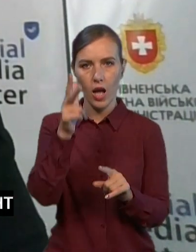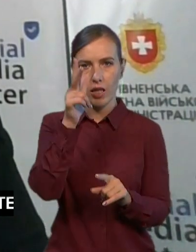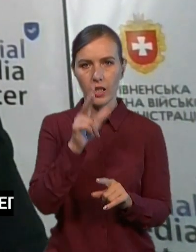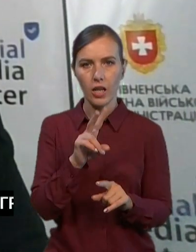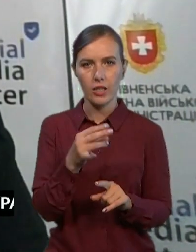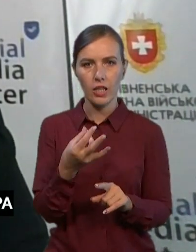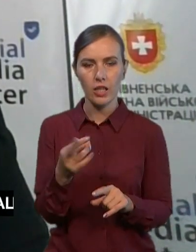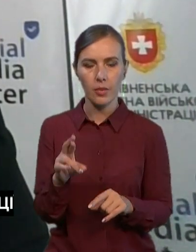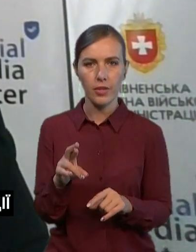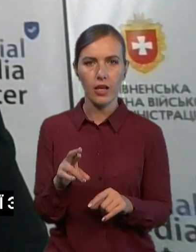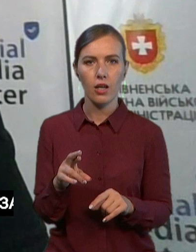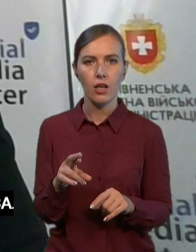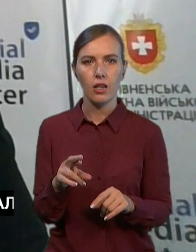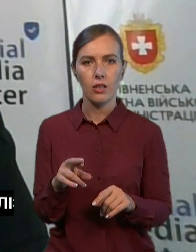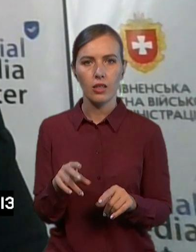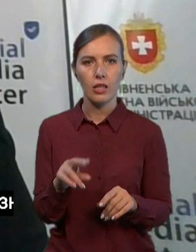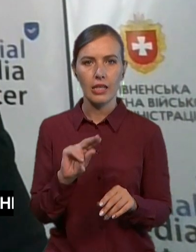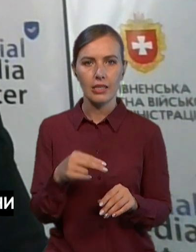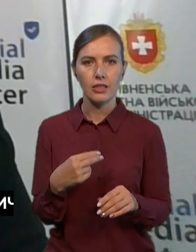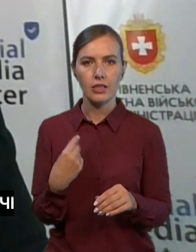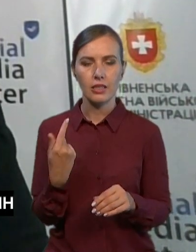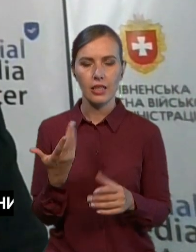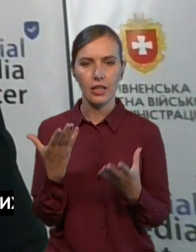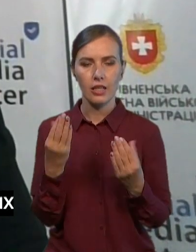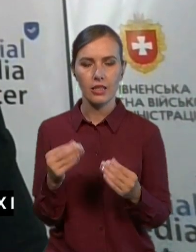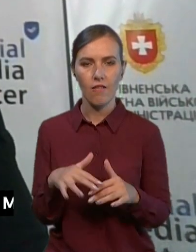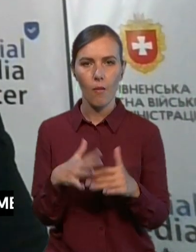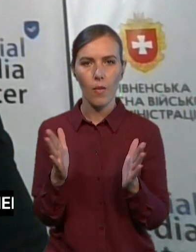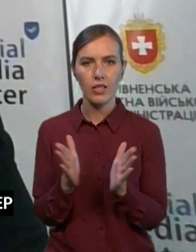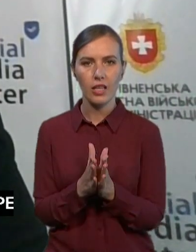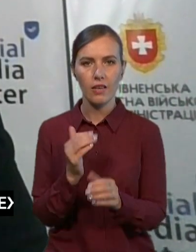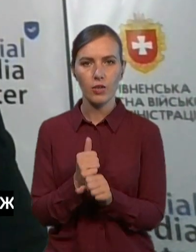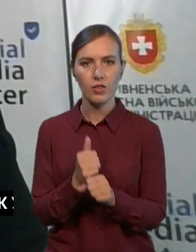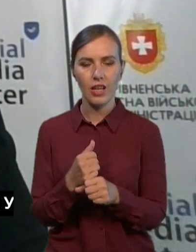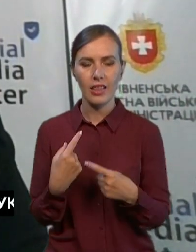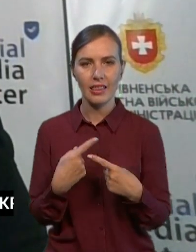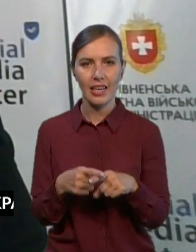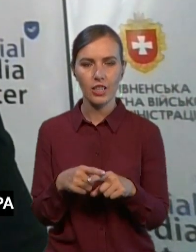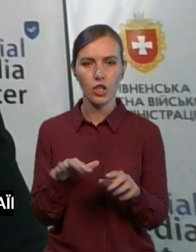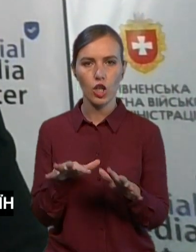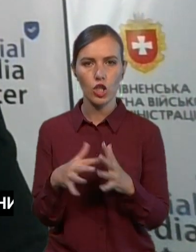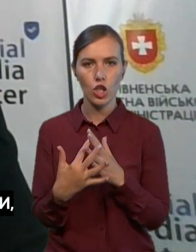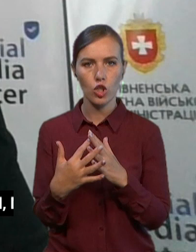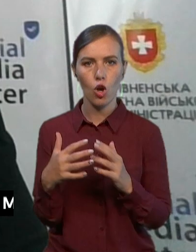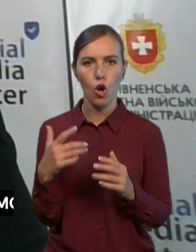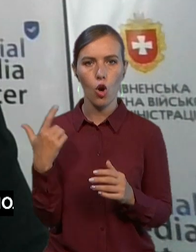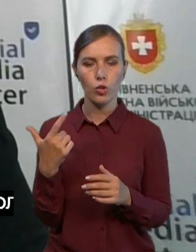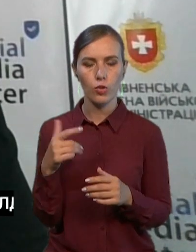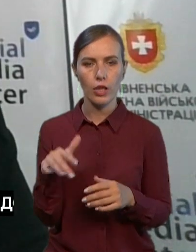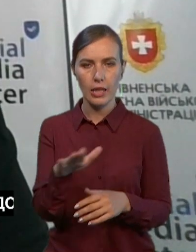днів масштабне відпрацювання техніки сільськогоспортського на полях Рівненщини буде.